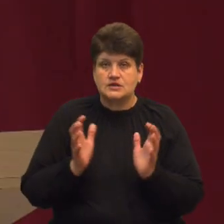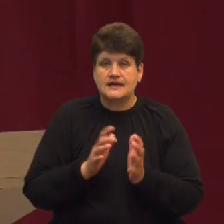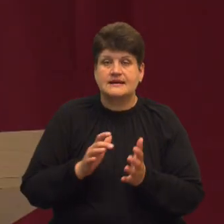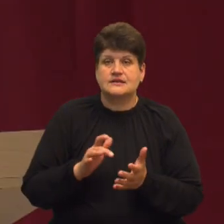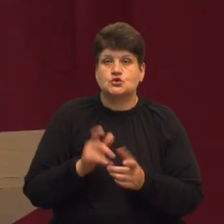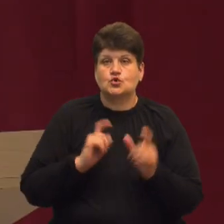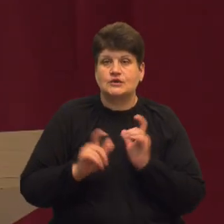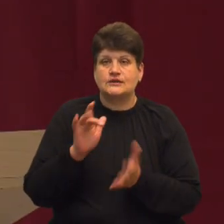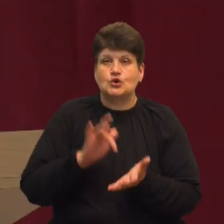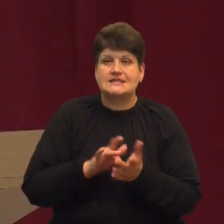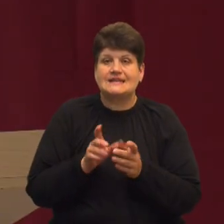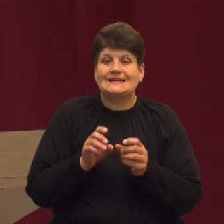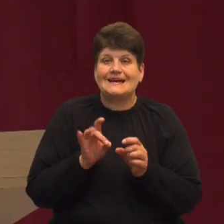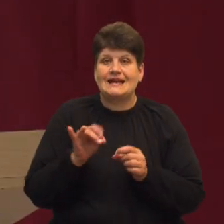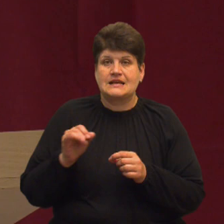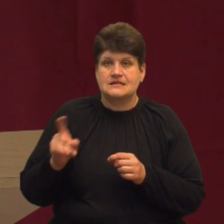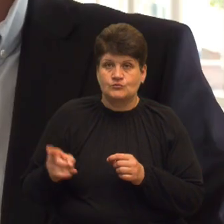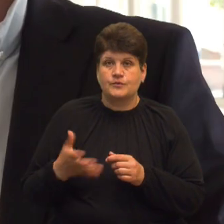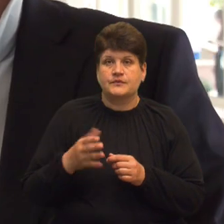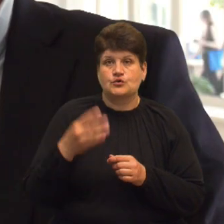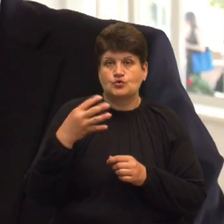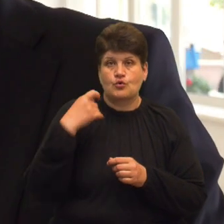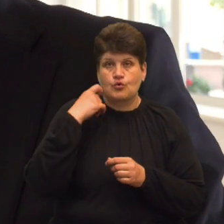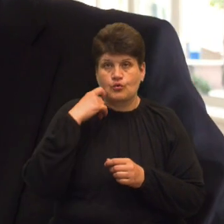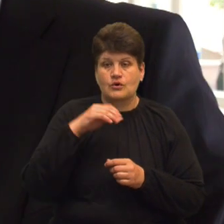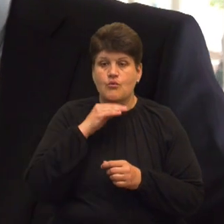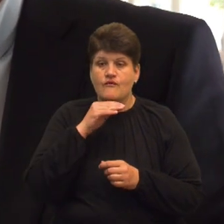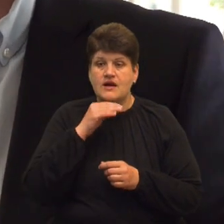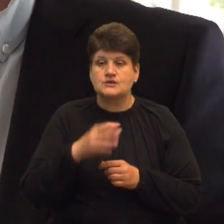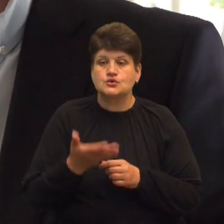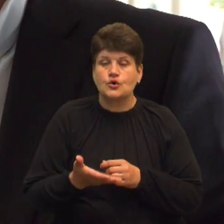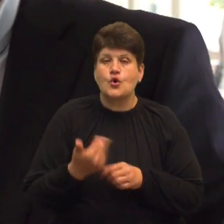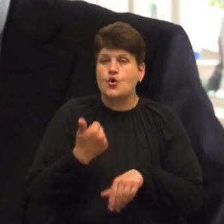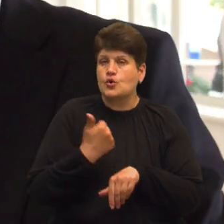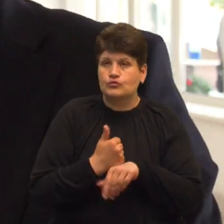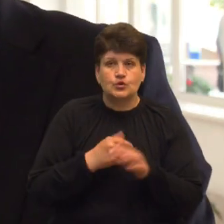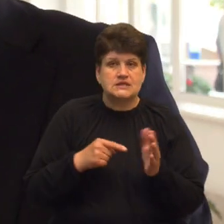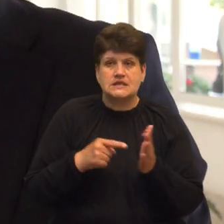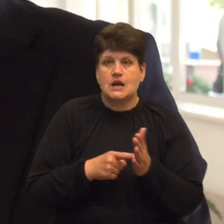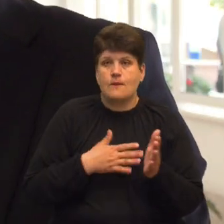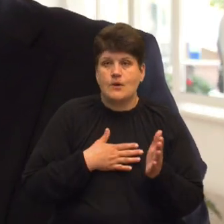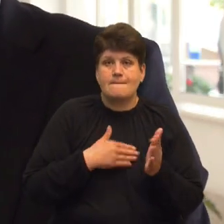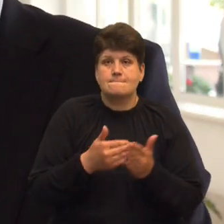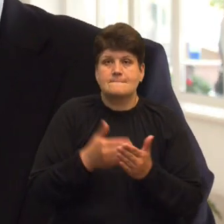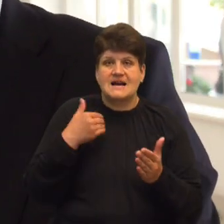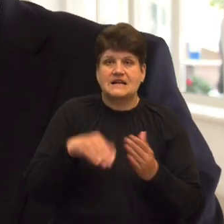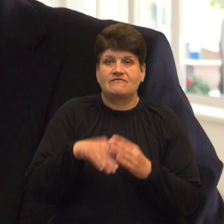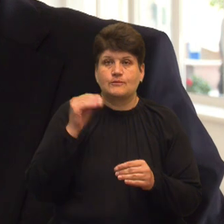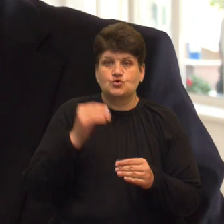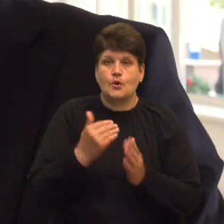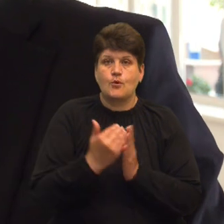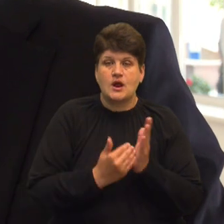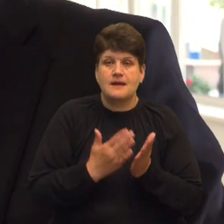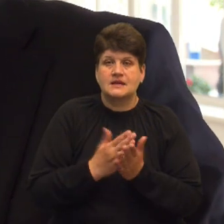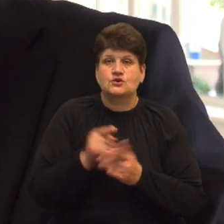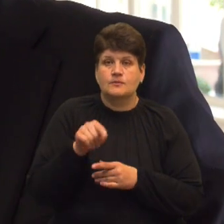Тарас Маршалок – професор кафедри фінансів, 40 років. Основним меседжем і основною цілю моєї передвиборчої програми є те, щоб